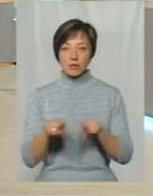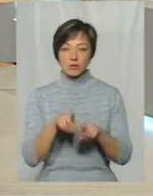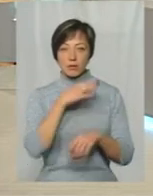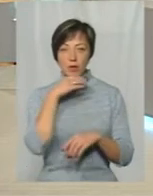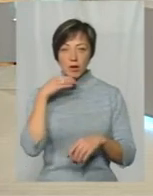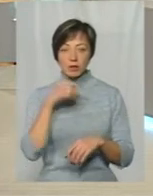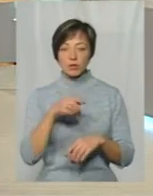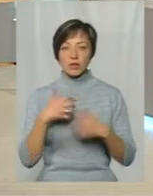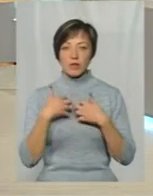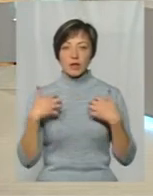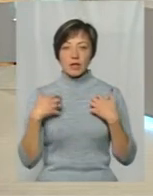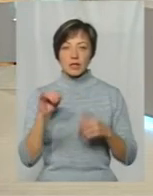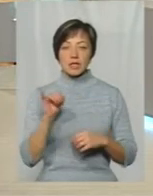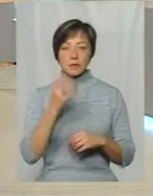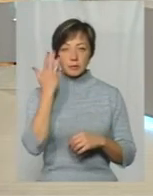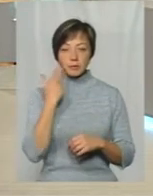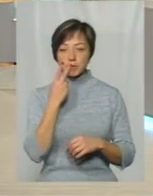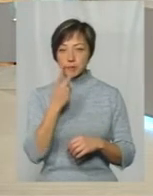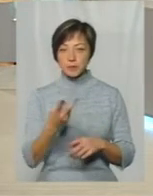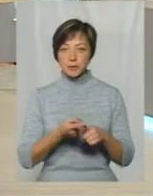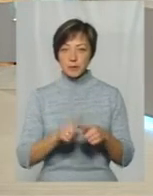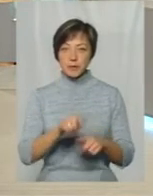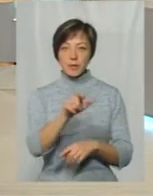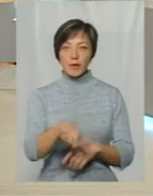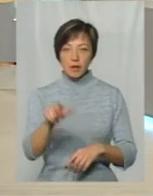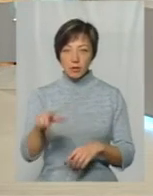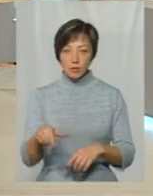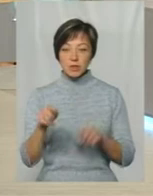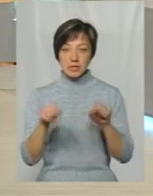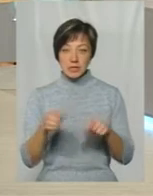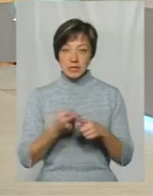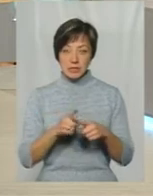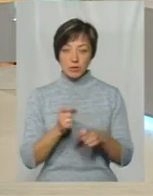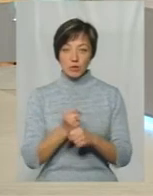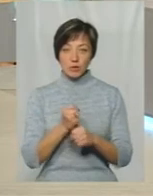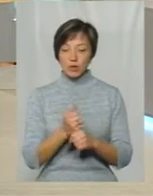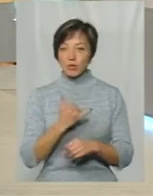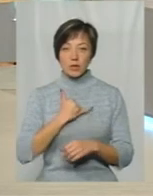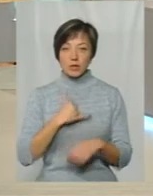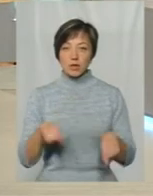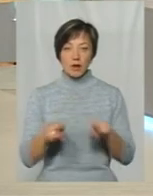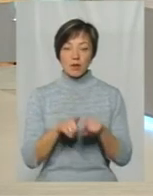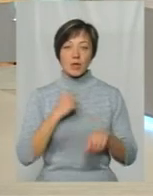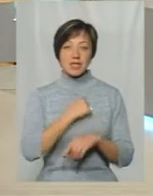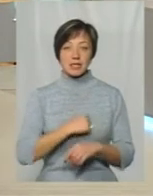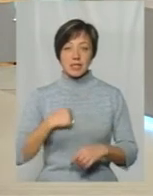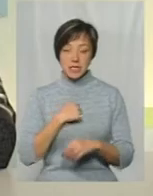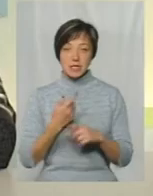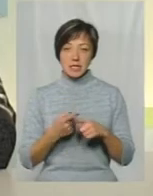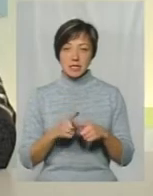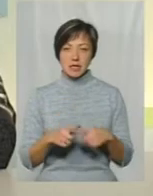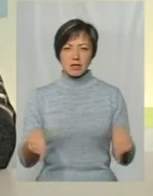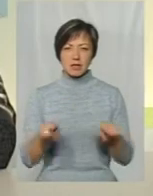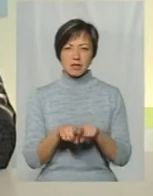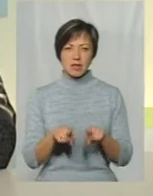багато І коли я побачила, що це люди саме ці зробили В мене така була злітна, це знаєте, і